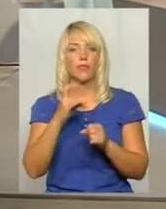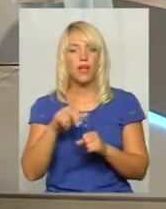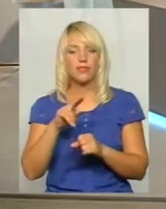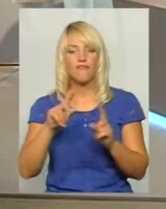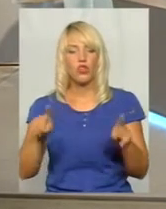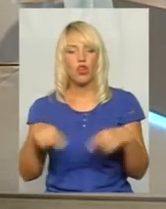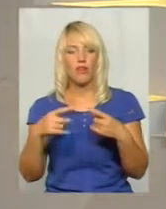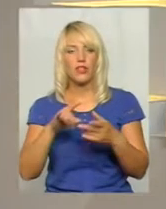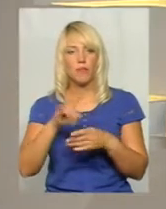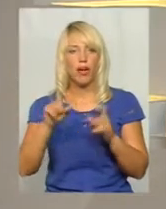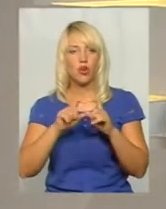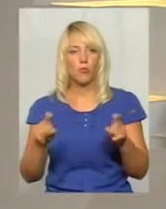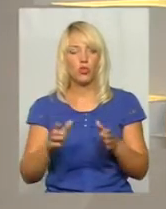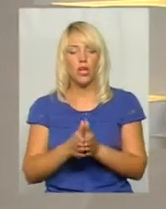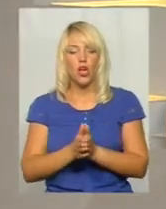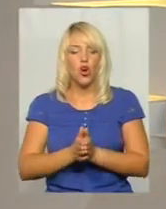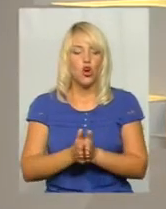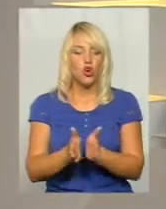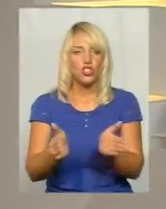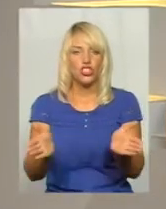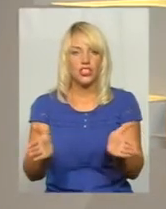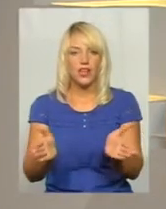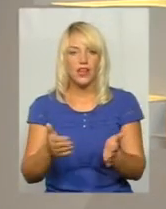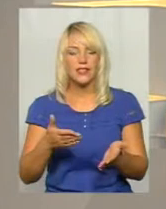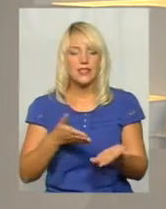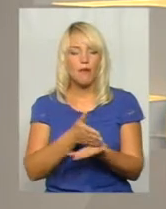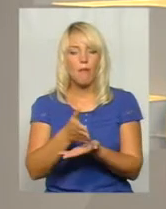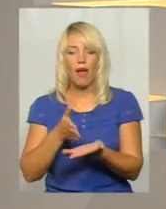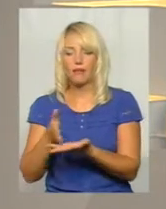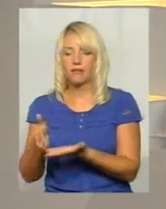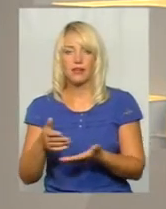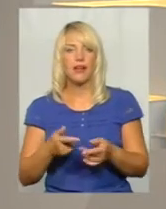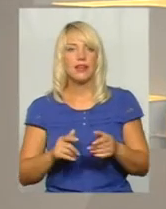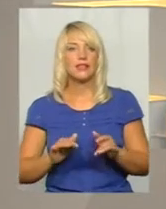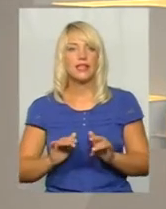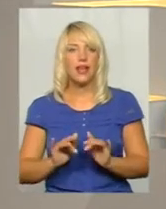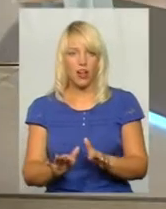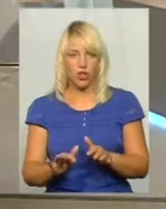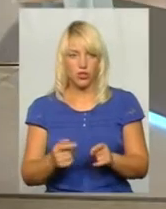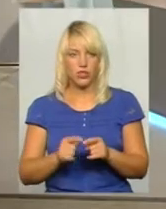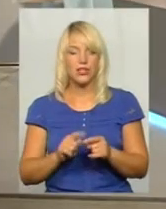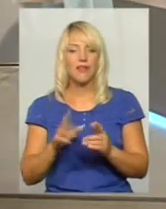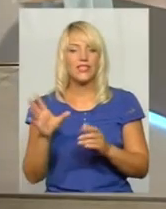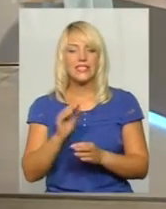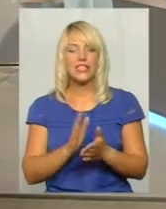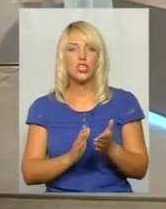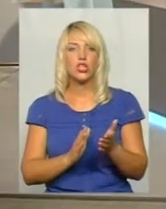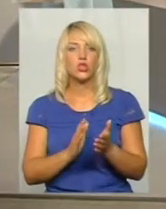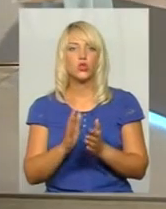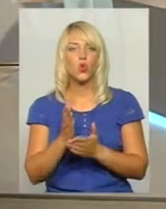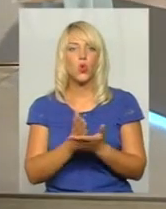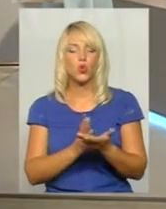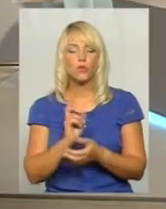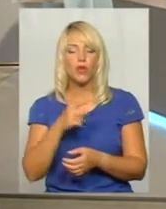аеропорту, розширяється спектр діяльності, на який сьогодні ми повинні робити. Всі служби, як сьогодні зазначили наші